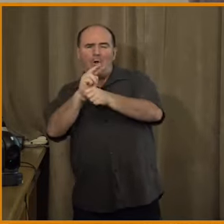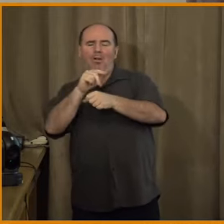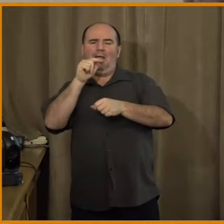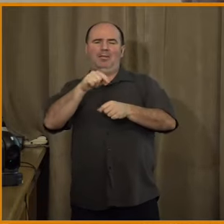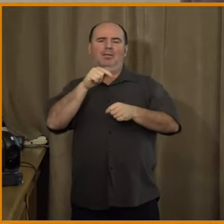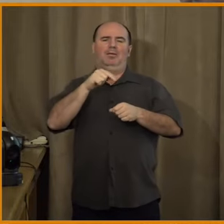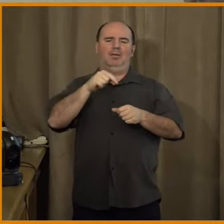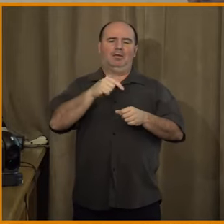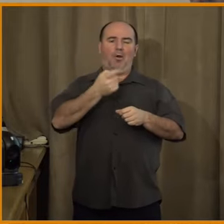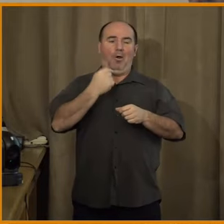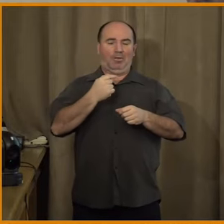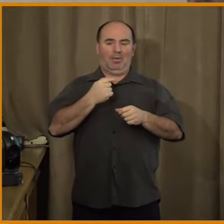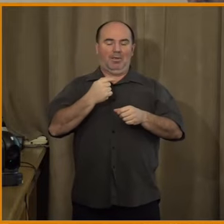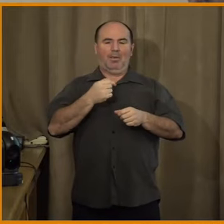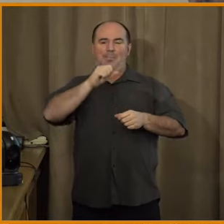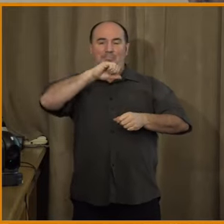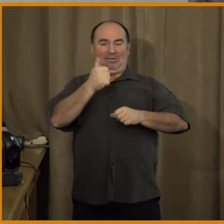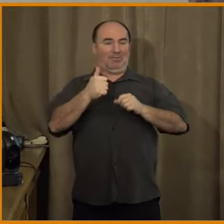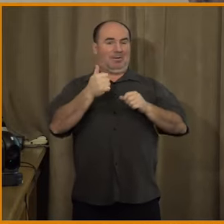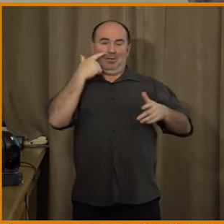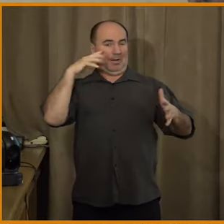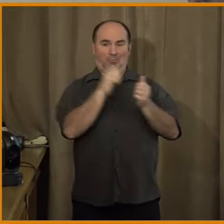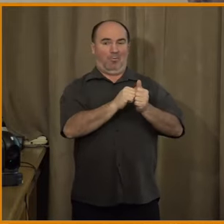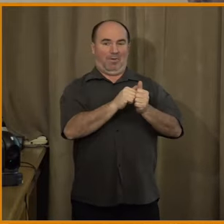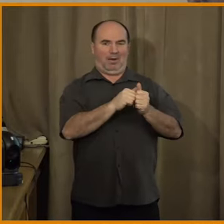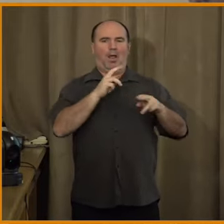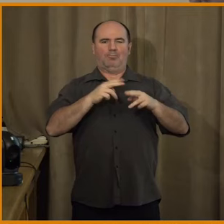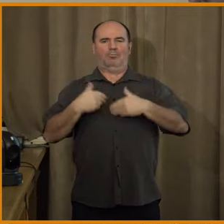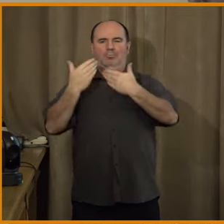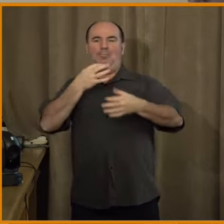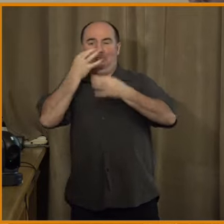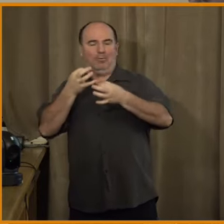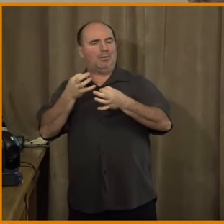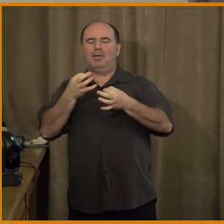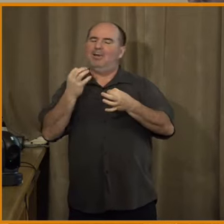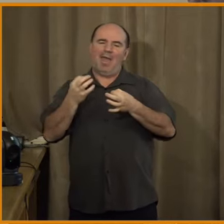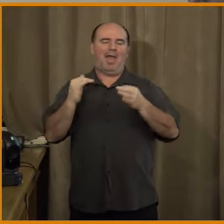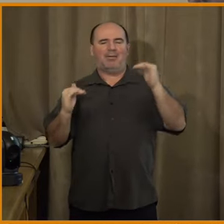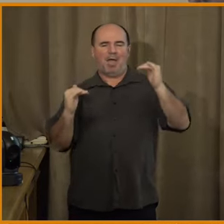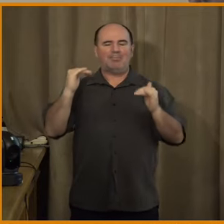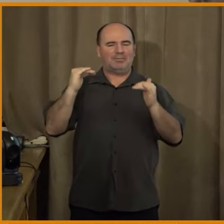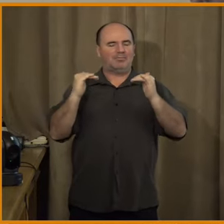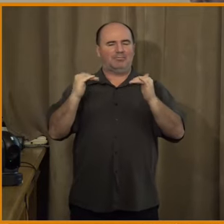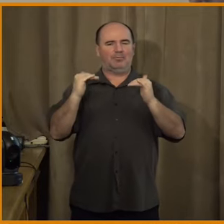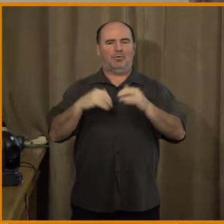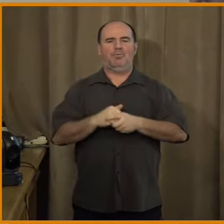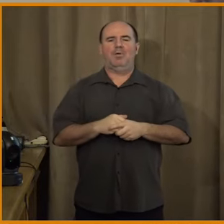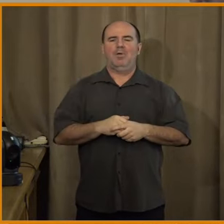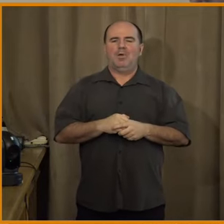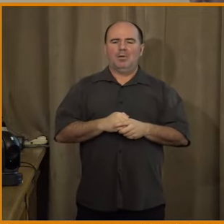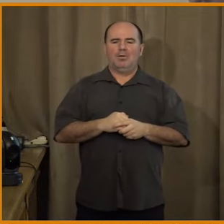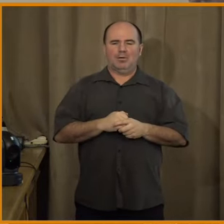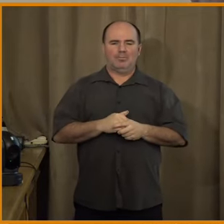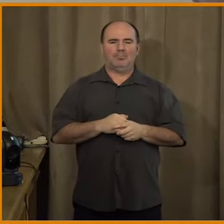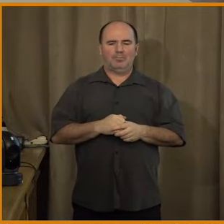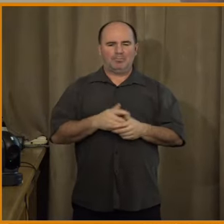než naopak a to hned z několika důvodů, které bych tady rád zmínil. Ta první věc je to, že ta časová posloupnost sedí o dost lépe.